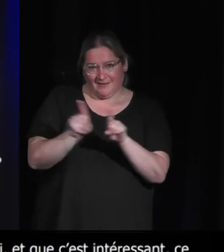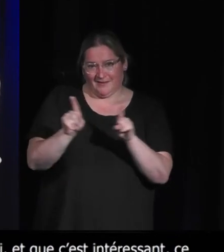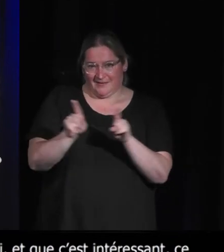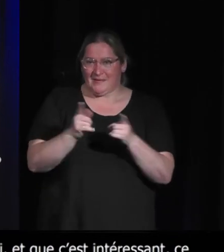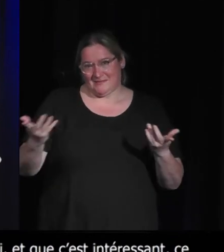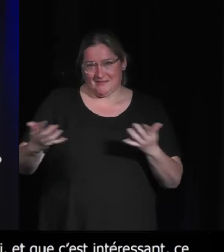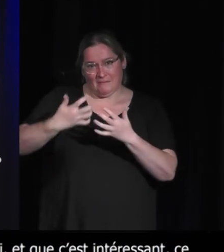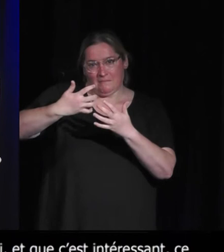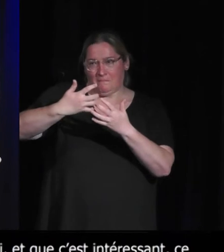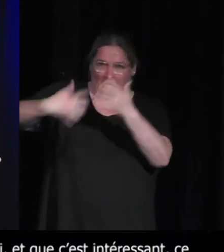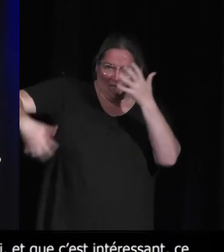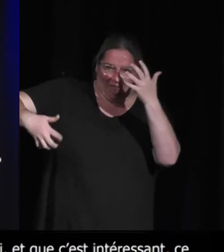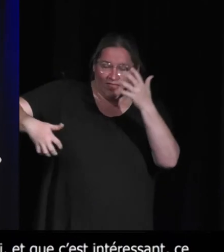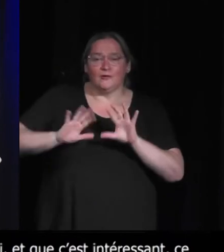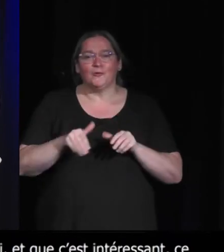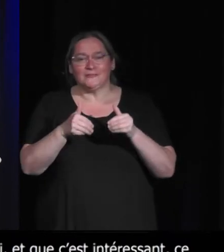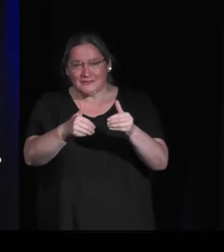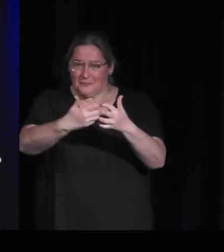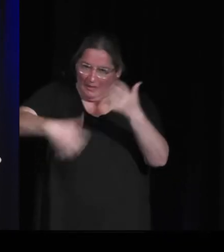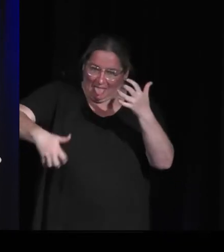On teste. Ça se casse. On va continuer.